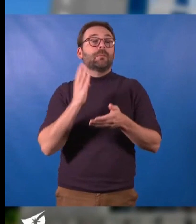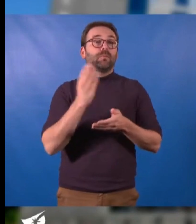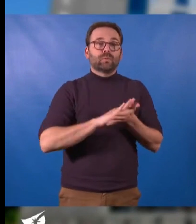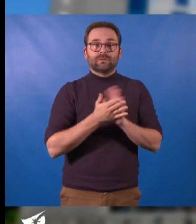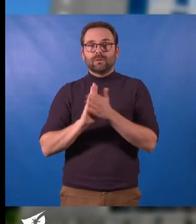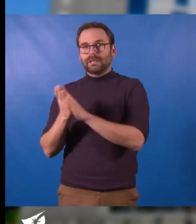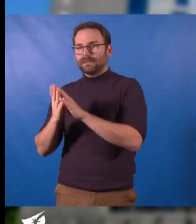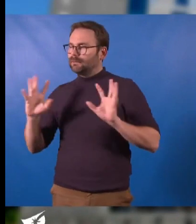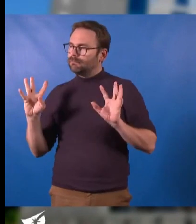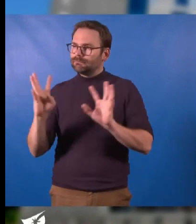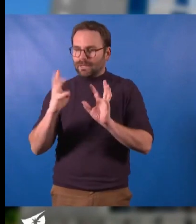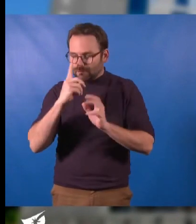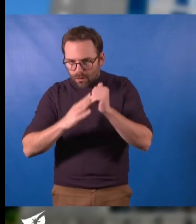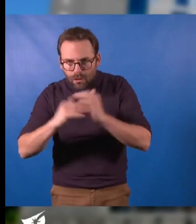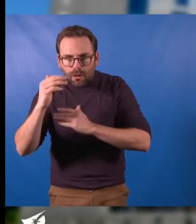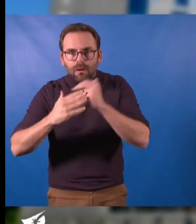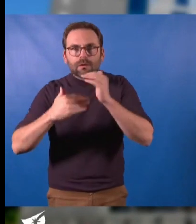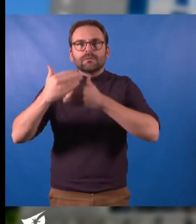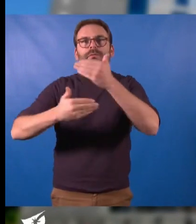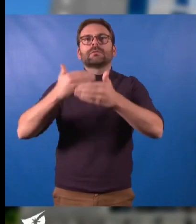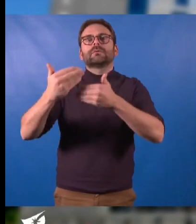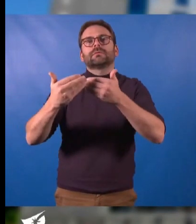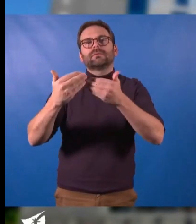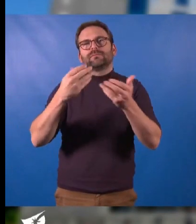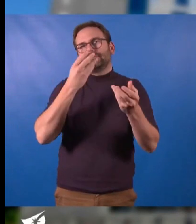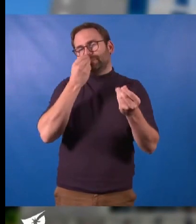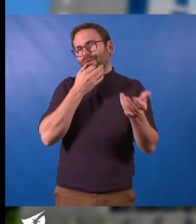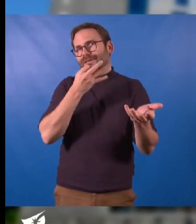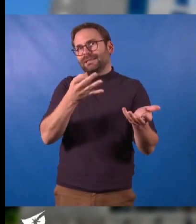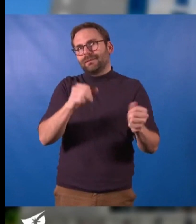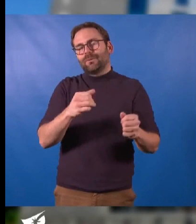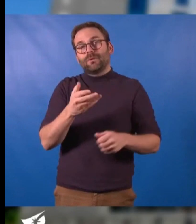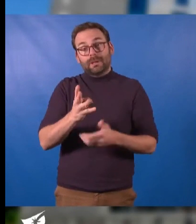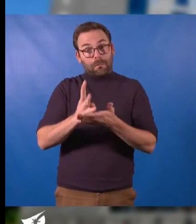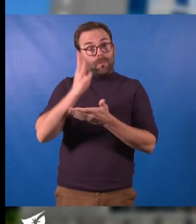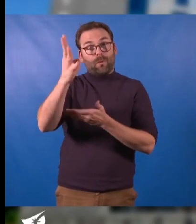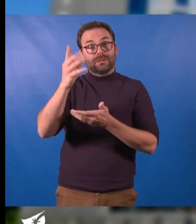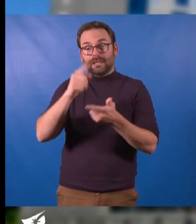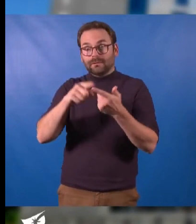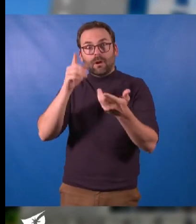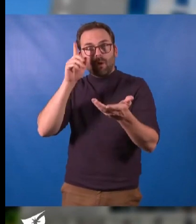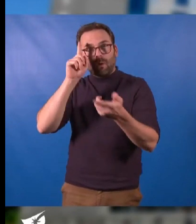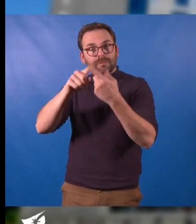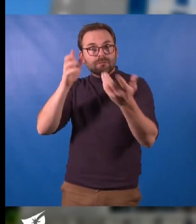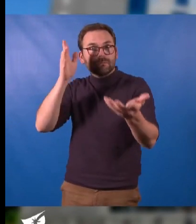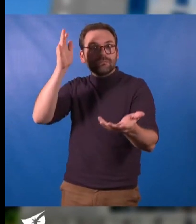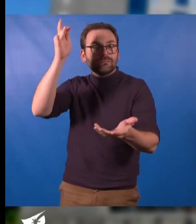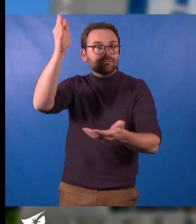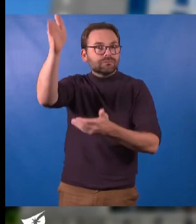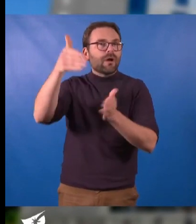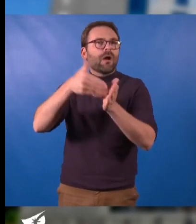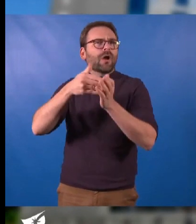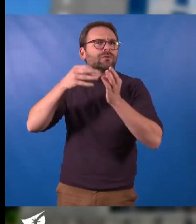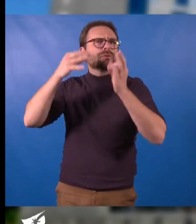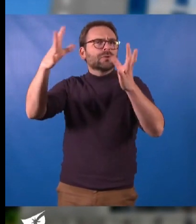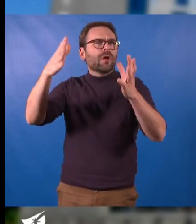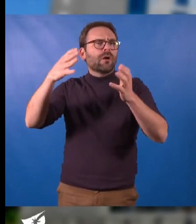sommes en train de construire, et je crois pouvoir le dire, c'est un projet qui inspirera pour encore longtemps les